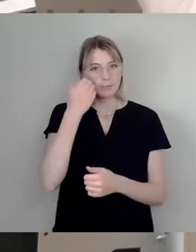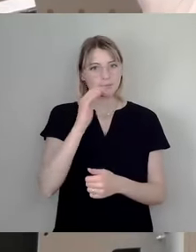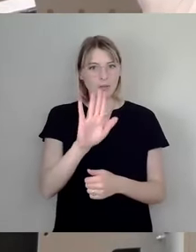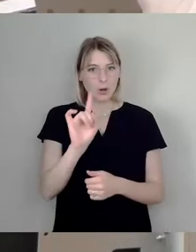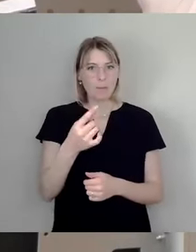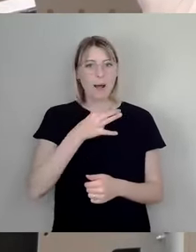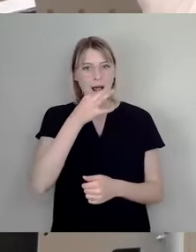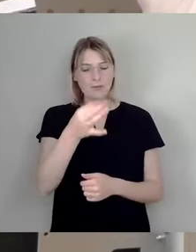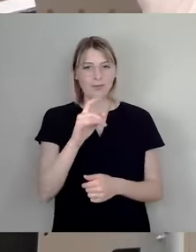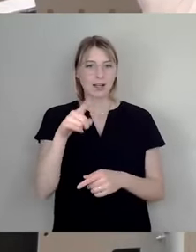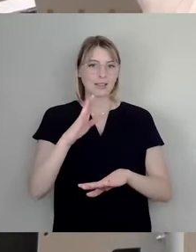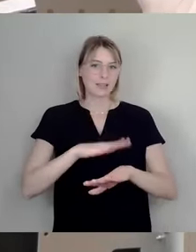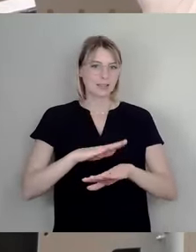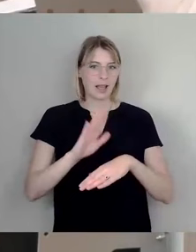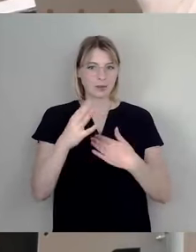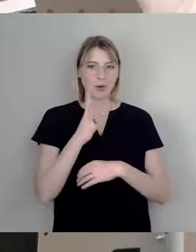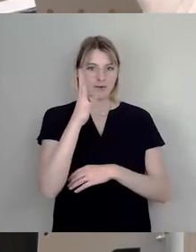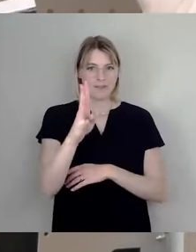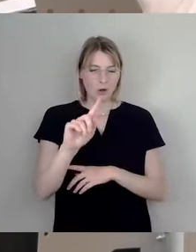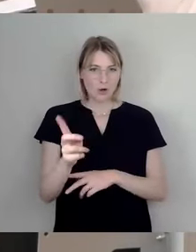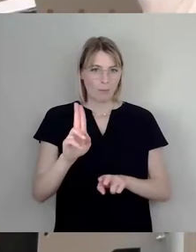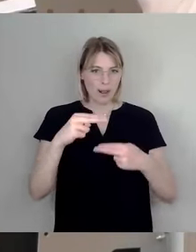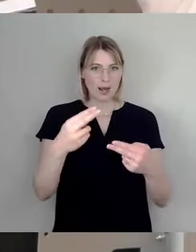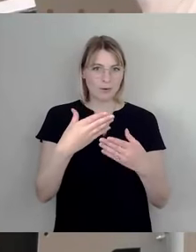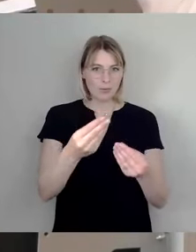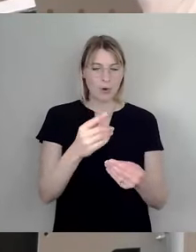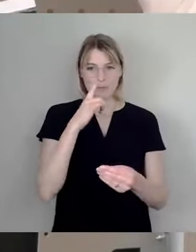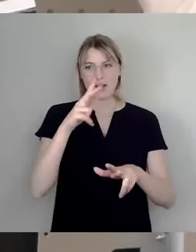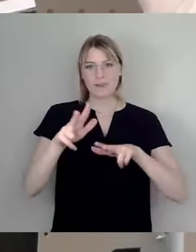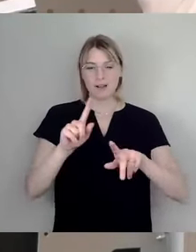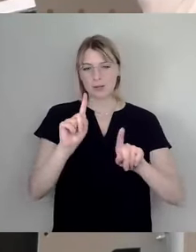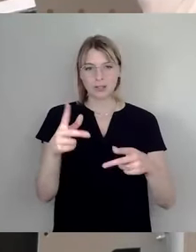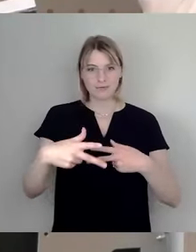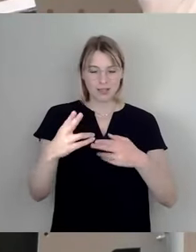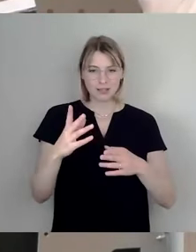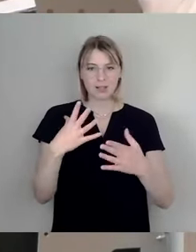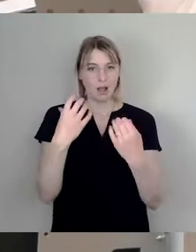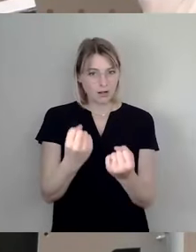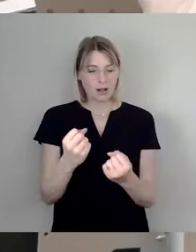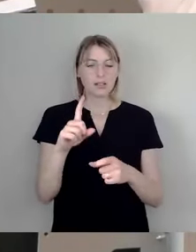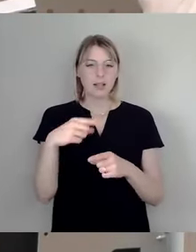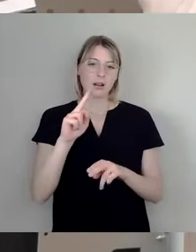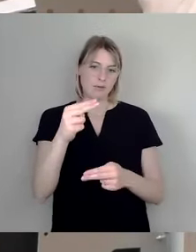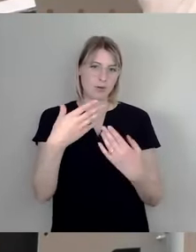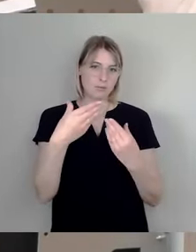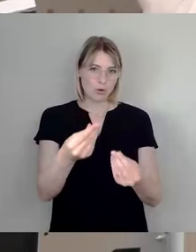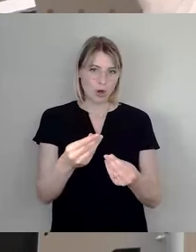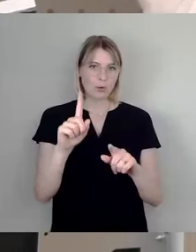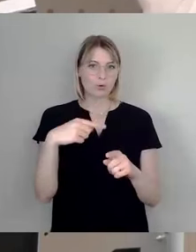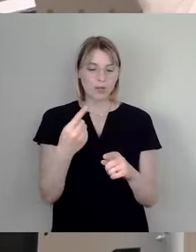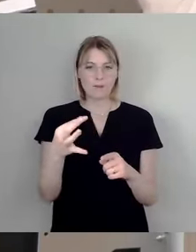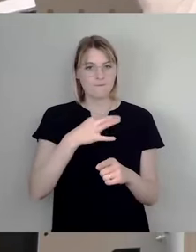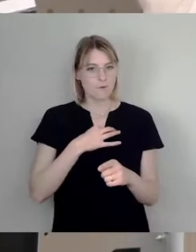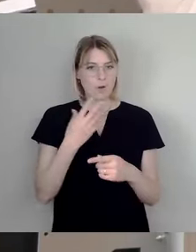vier Wochen, wenn die Verwaltung nicht wieder irgendwie die Fristen nicht einhält, kriegen Sie eine Antwort und sparen uns viel Schreibarbeit in der